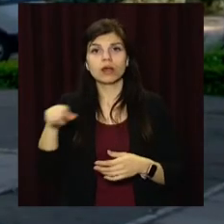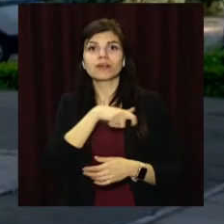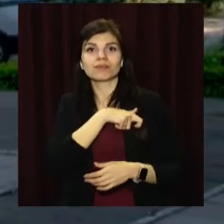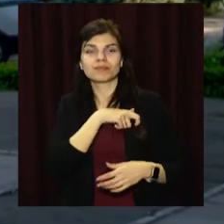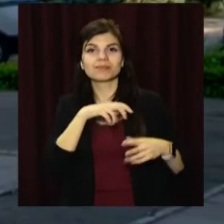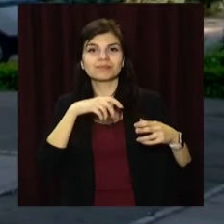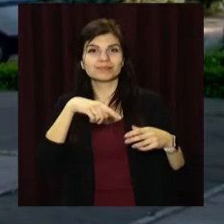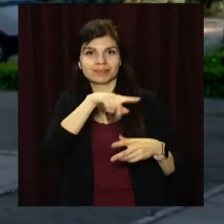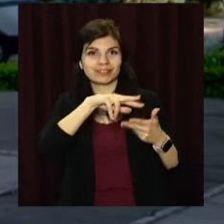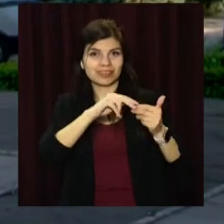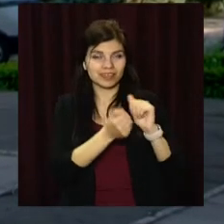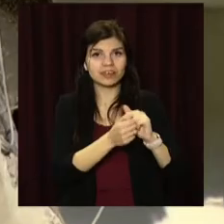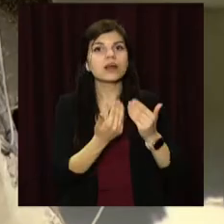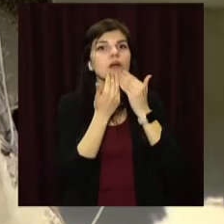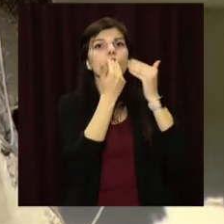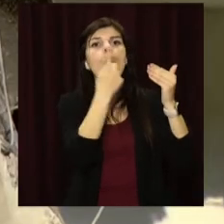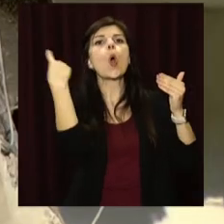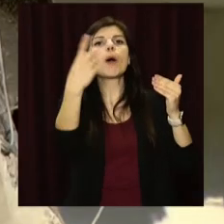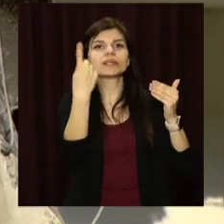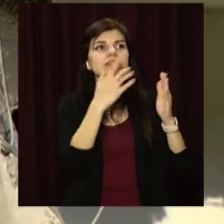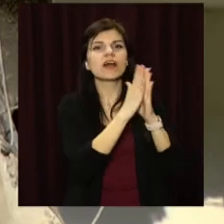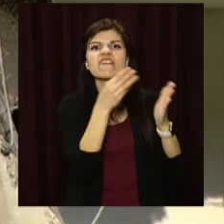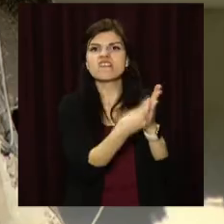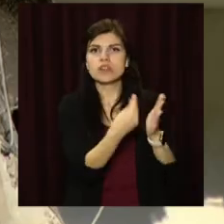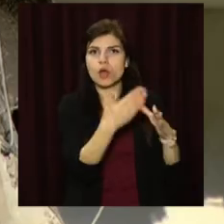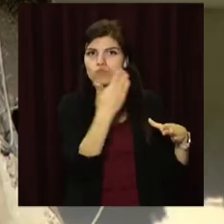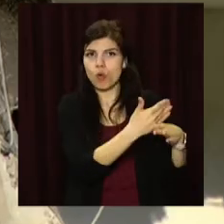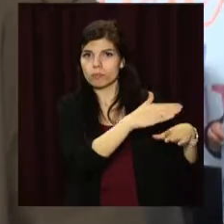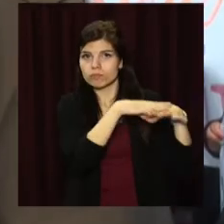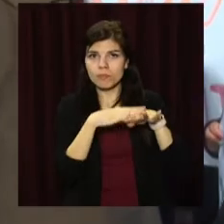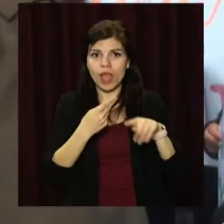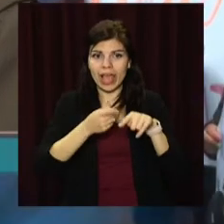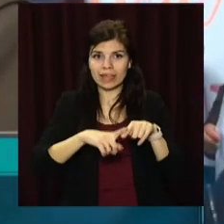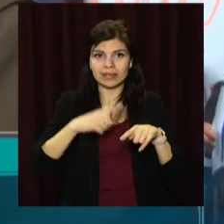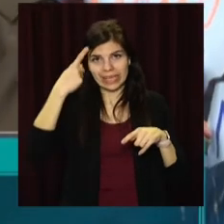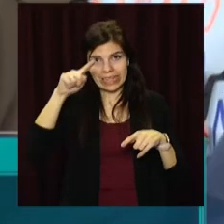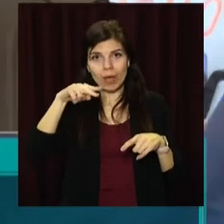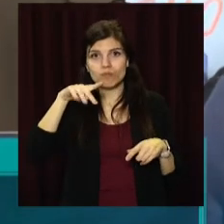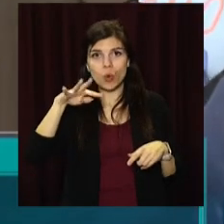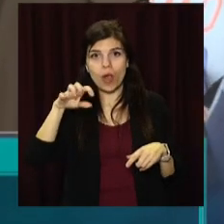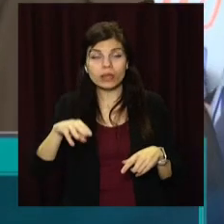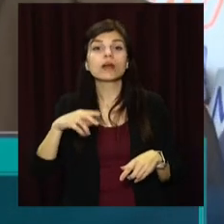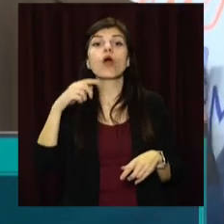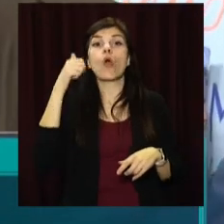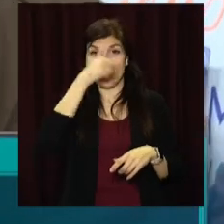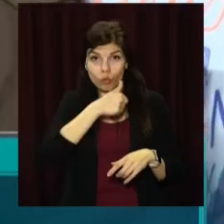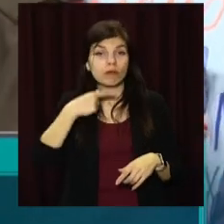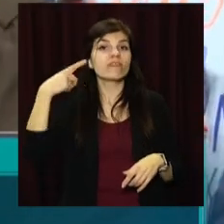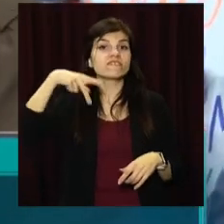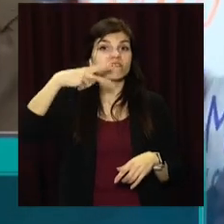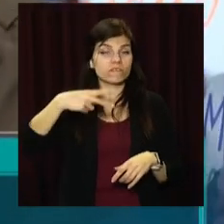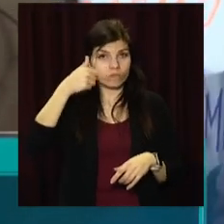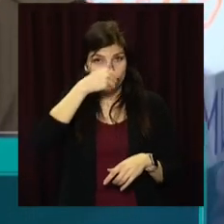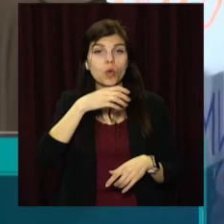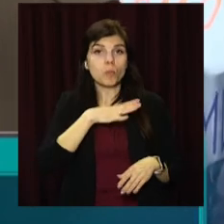'янського звернулася до обласної по допомогу у фінансуванні проєкту. У минулому році, 20-му, влада, обласна